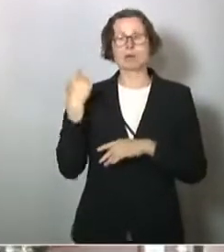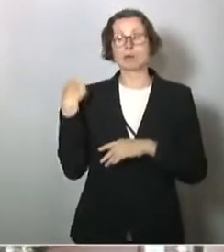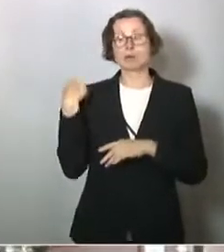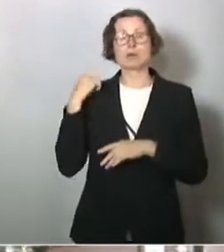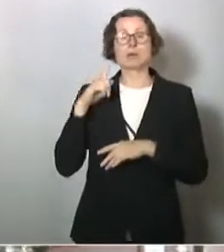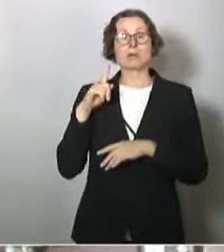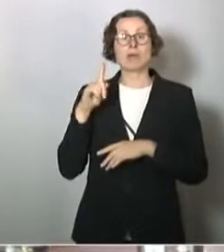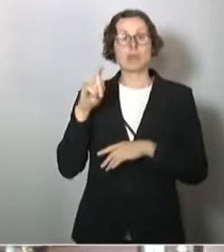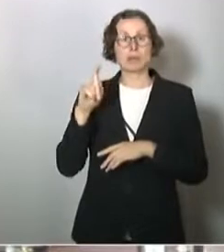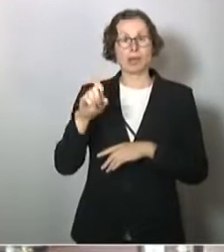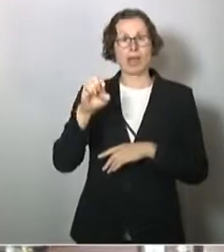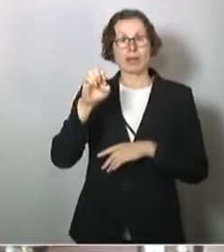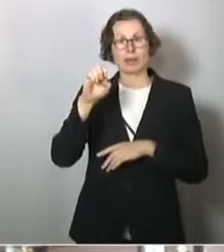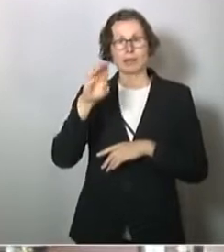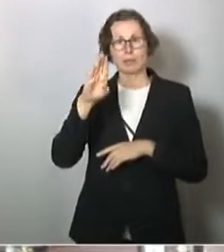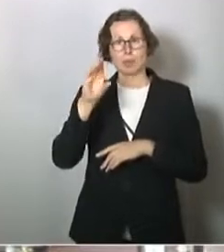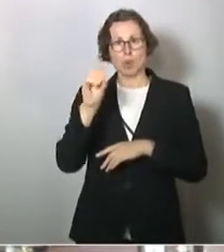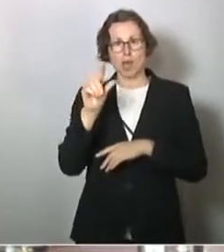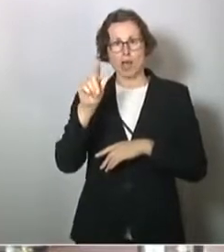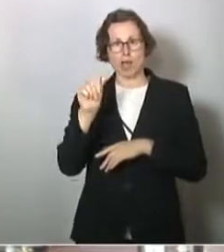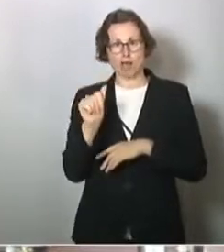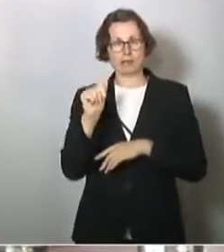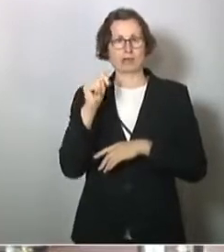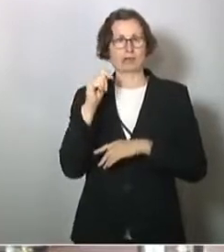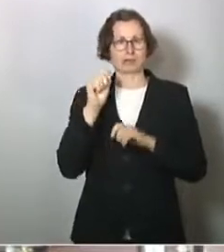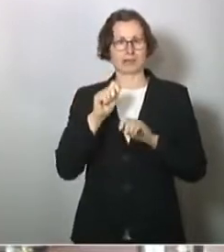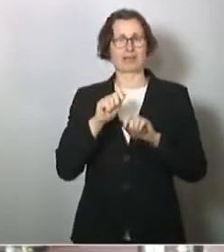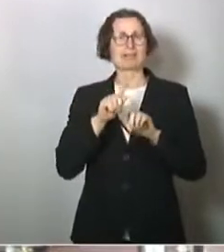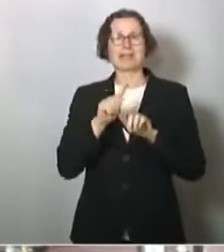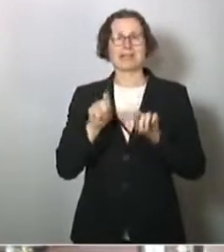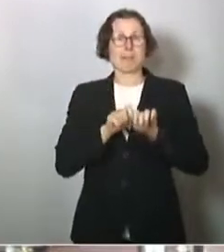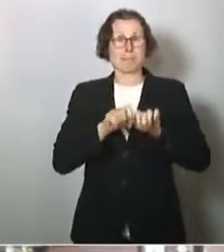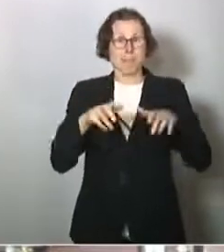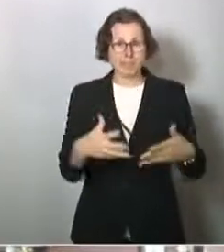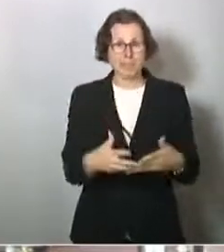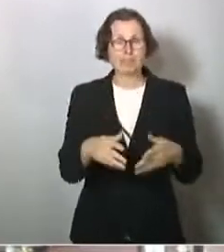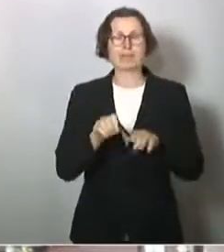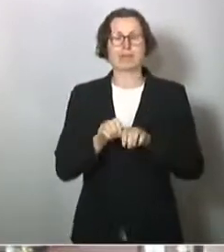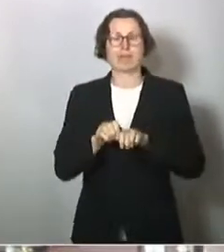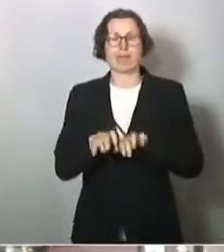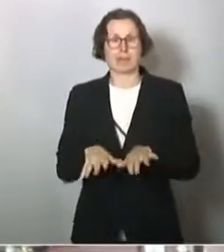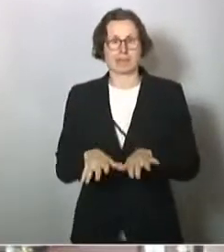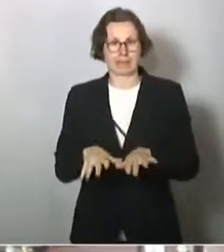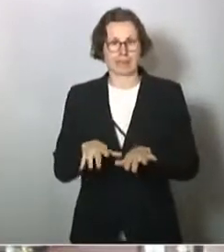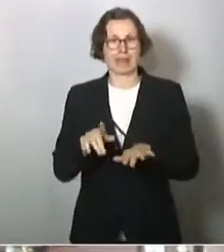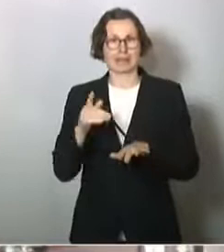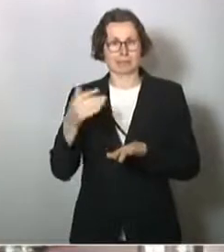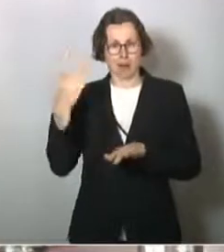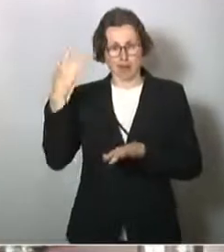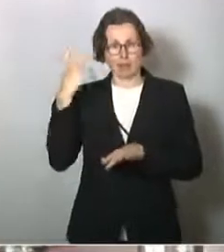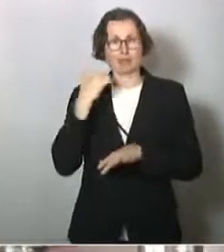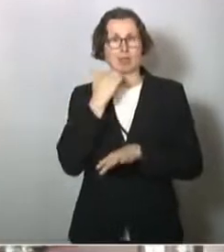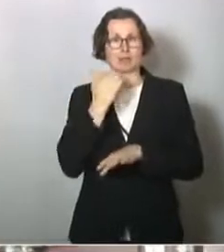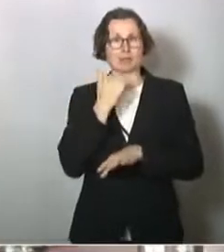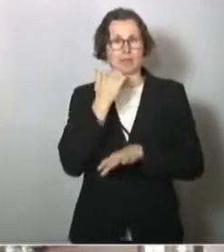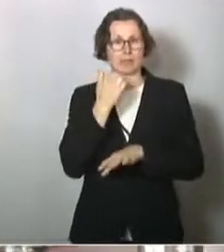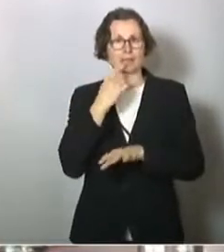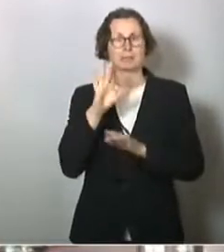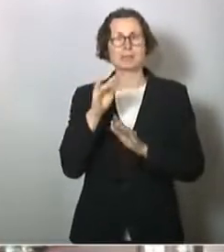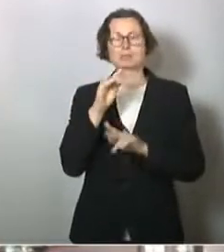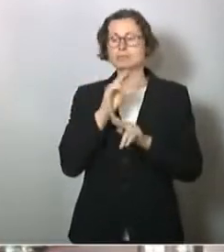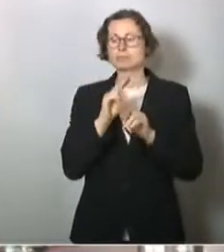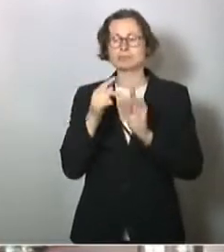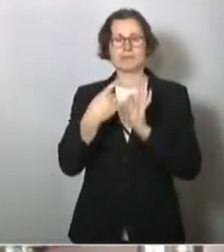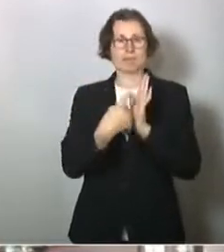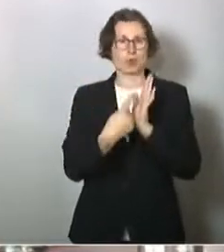-Epidemie, war es ja keine Pandemie, auch einen Bericht gemacht haben, in dem die ganzen Forderungen